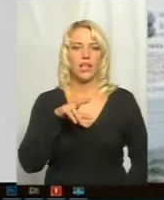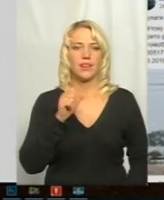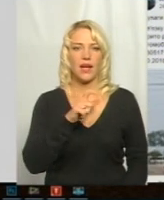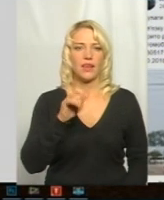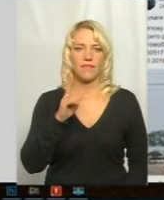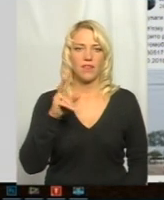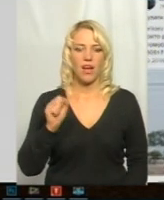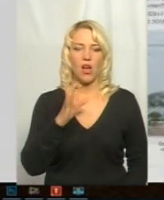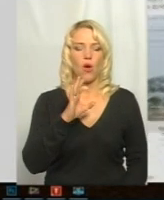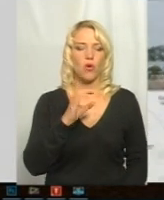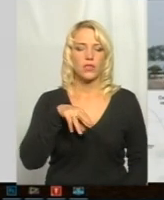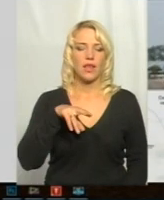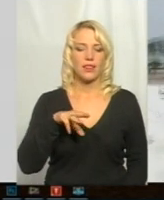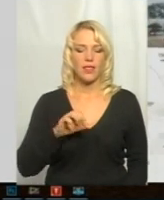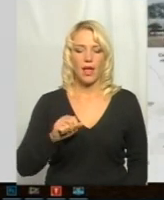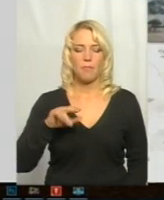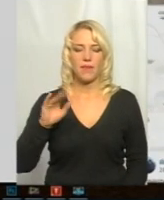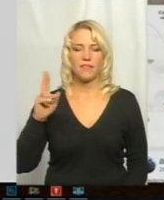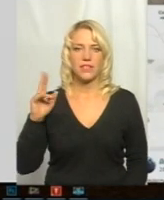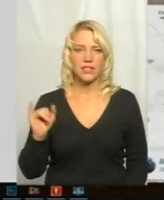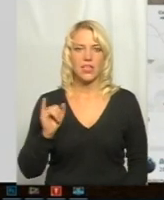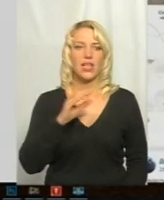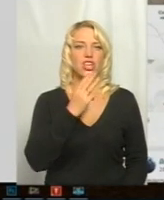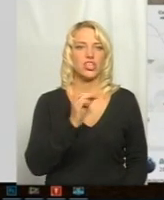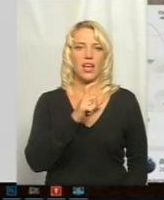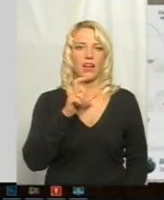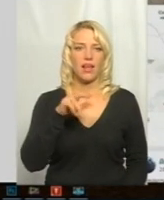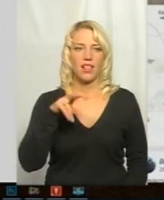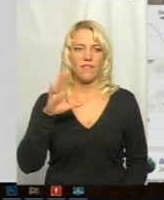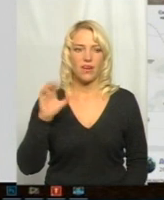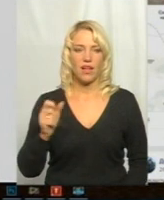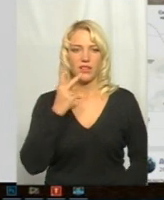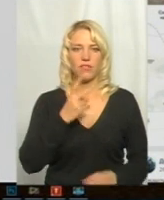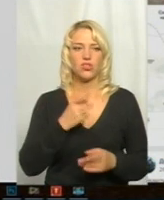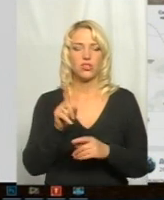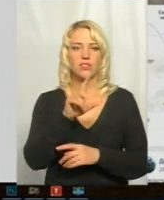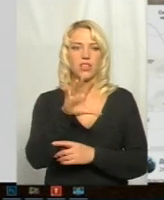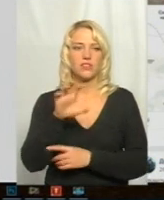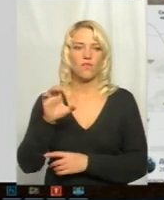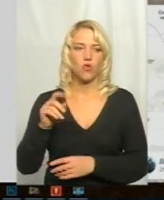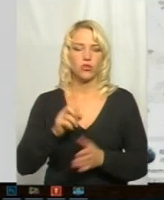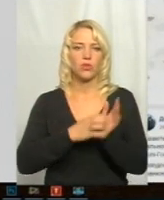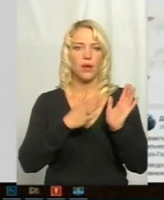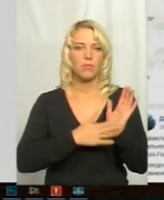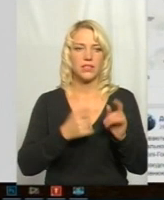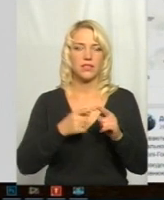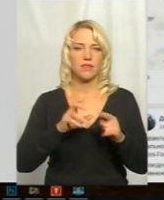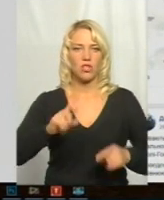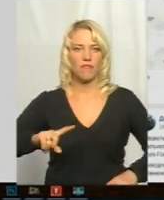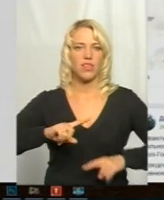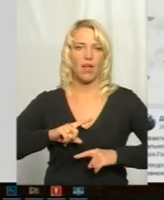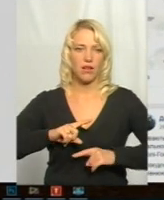і «Шелихово-Гоголі-Говори». Судячи із фотою написаного ці роботи на фінальній стадії, так?